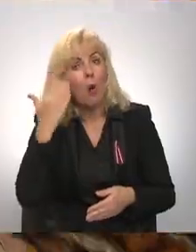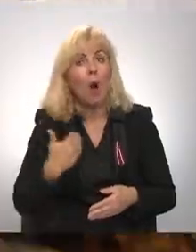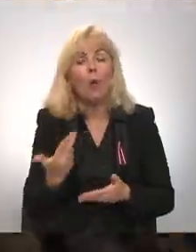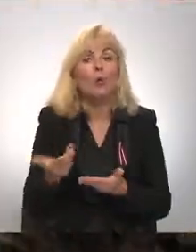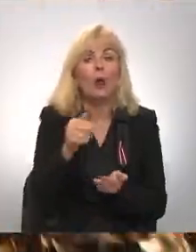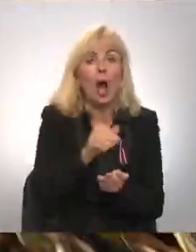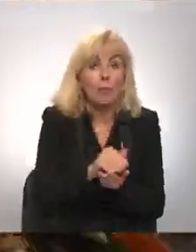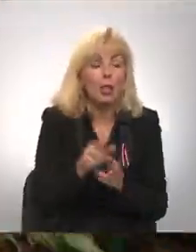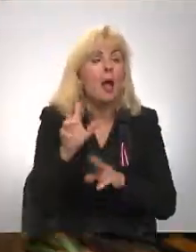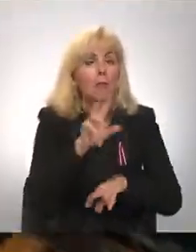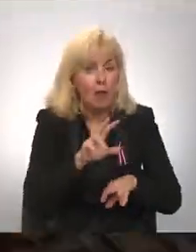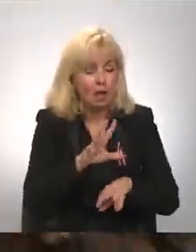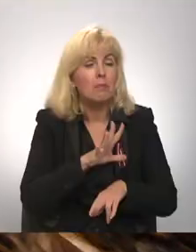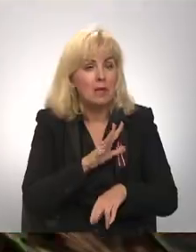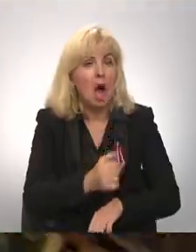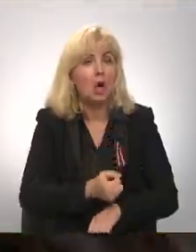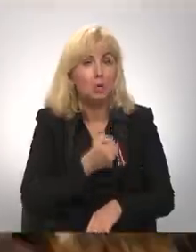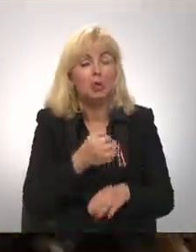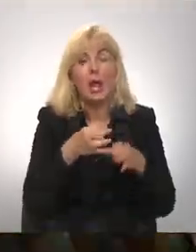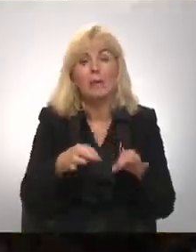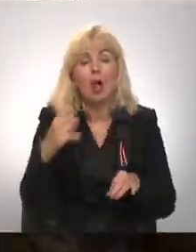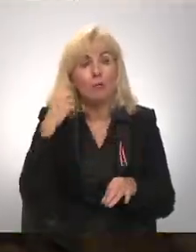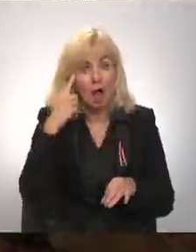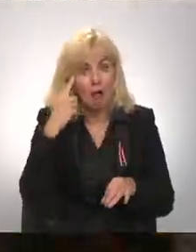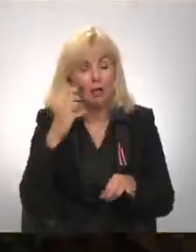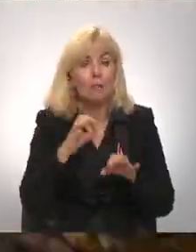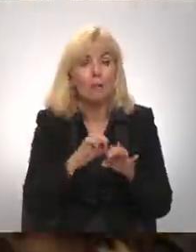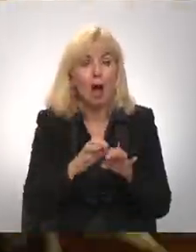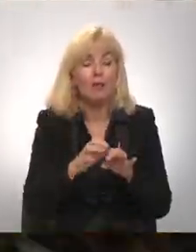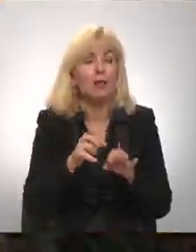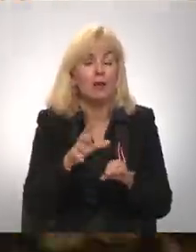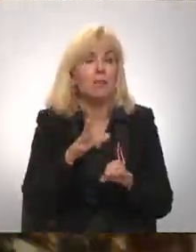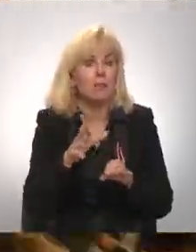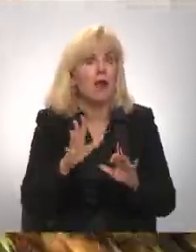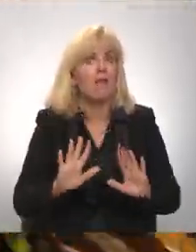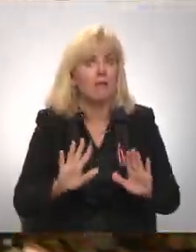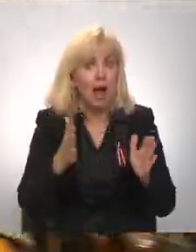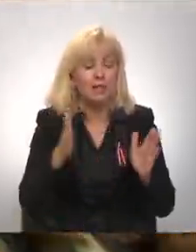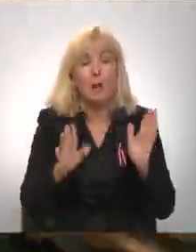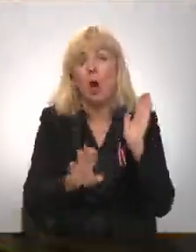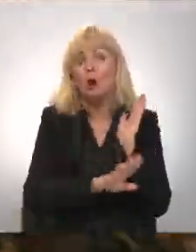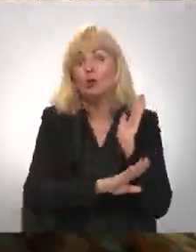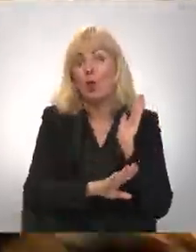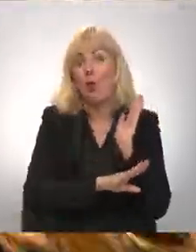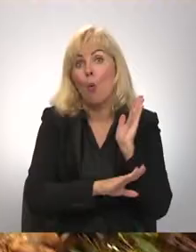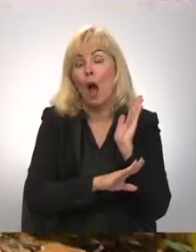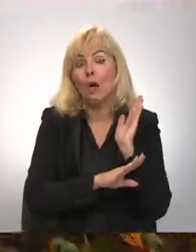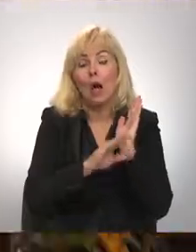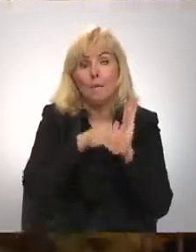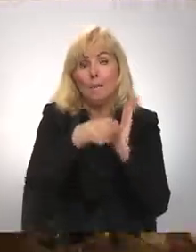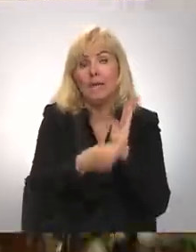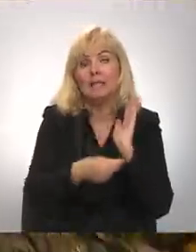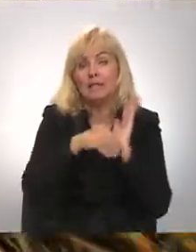meklēšana apgrūtināja. Taču brīvprātīgos pavadīja kāda veiksme. Uz koka mizā